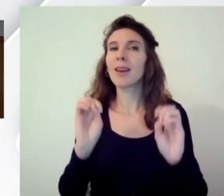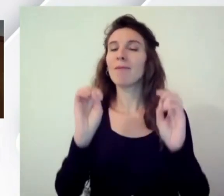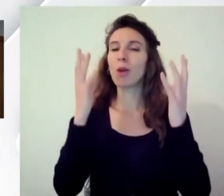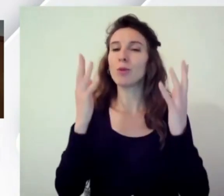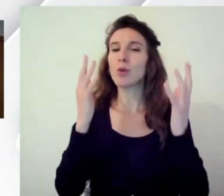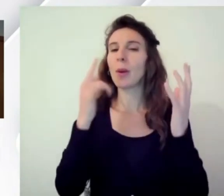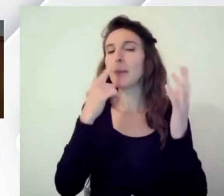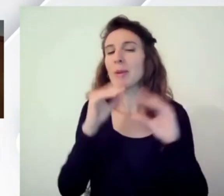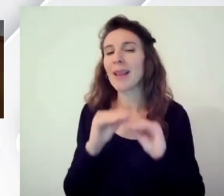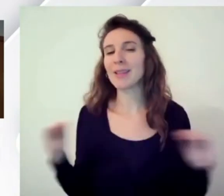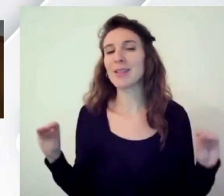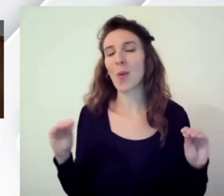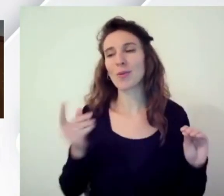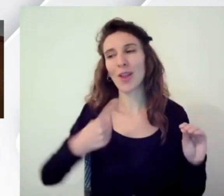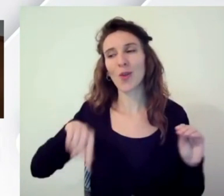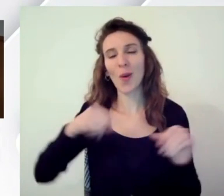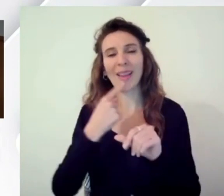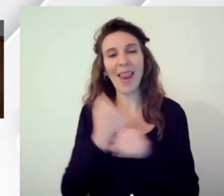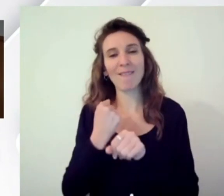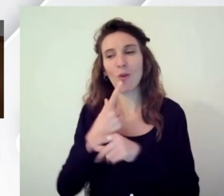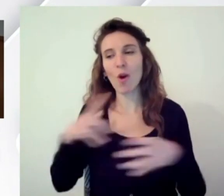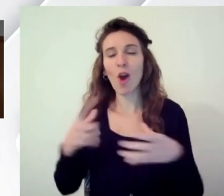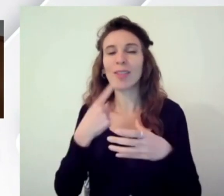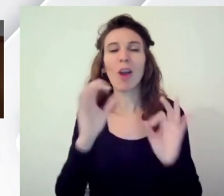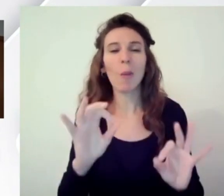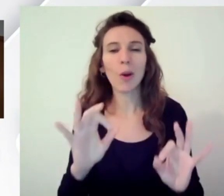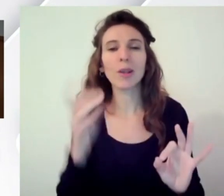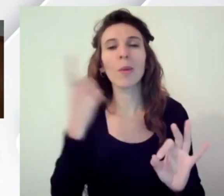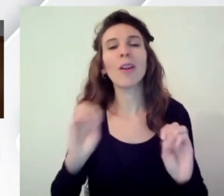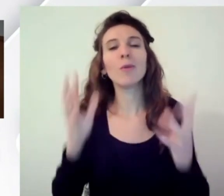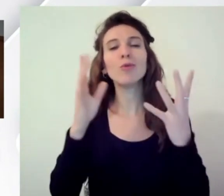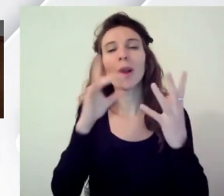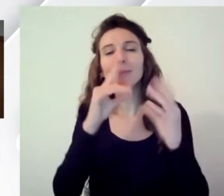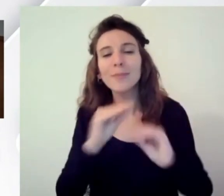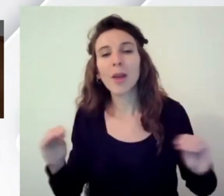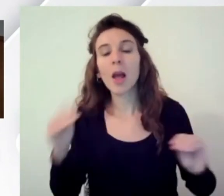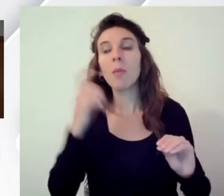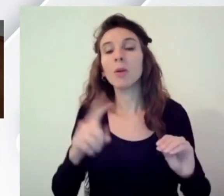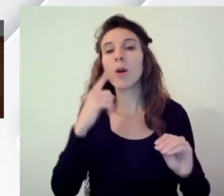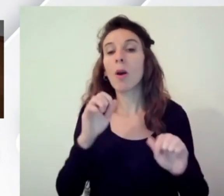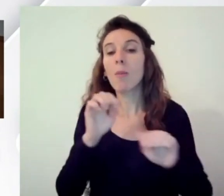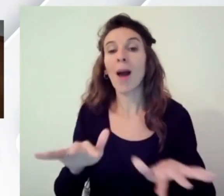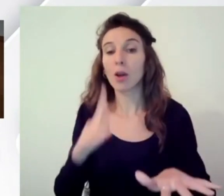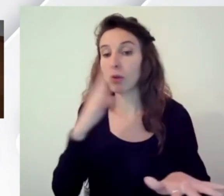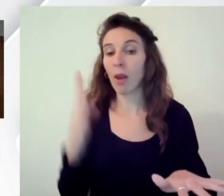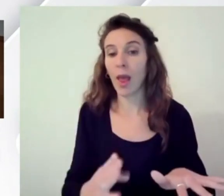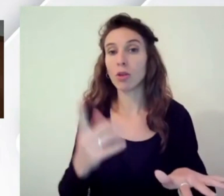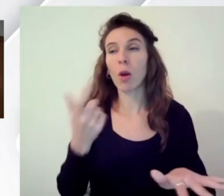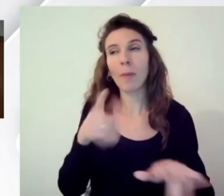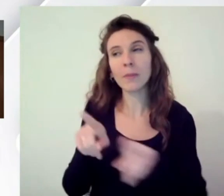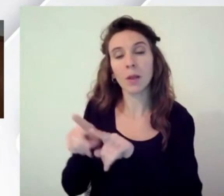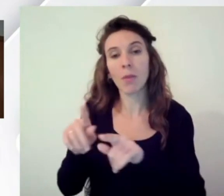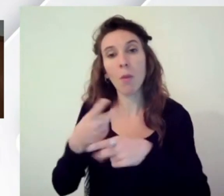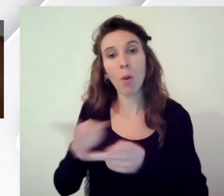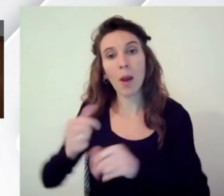silenziosa la chiamiamo tra di noi che ci stiamo lavorando perché non solo ha impatti diretti adesso già su migliaia di pubblica amministrazione ma ora ha impatti per